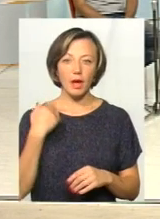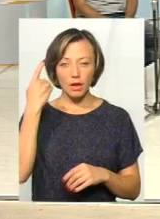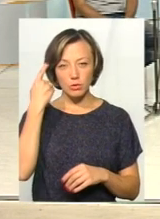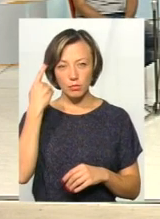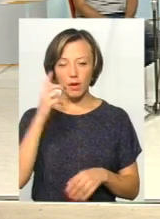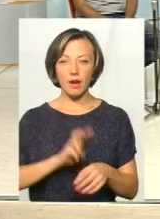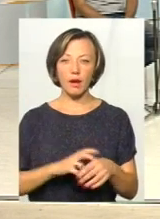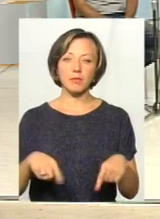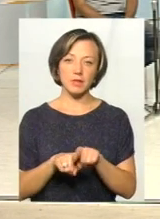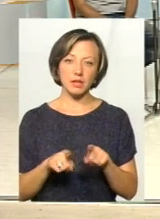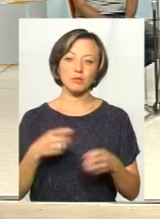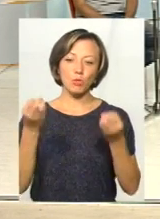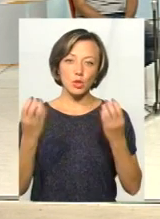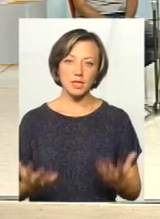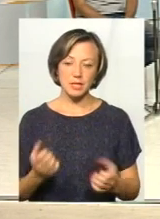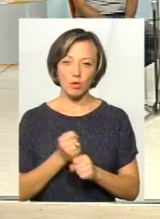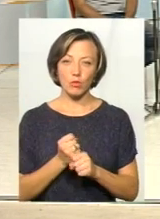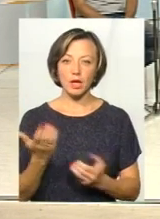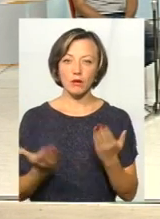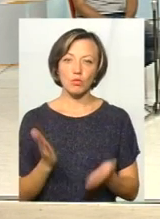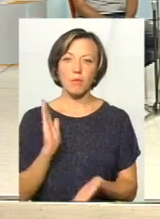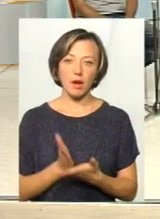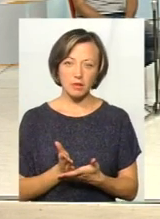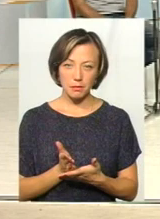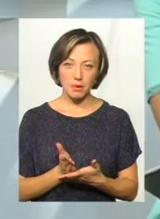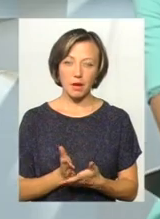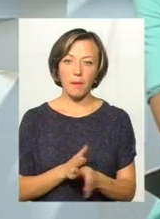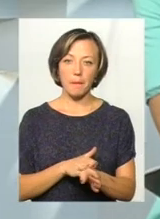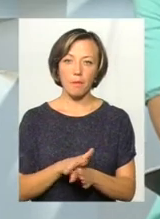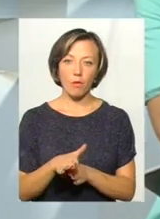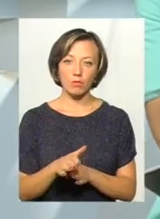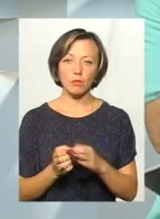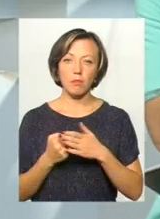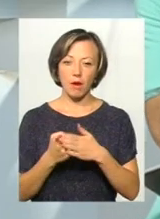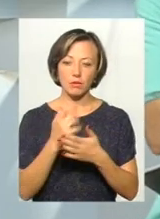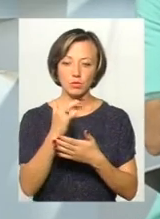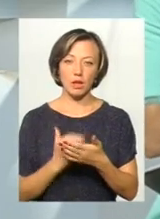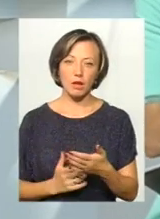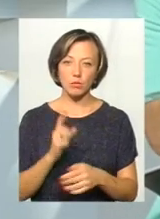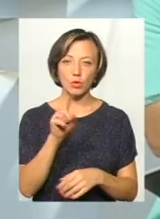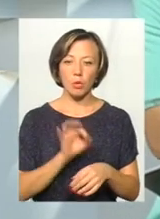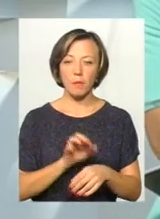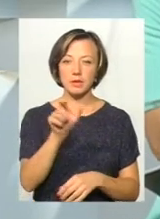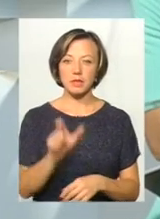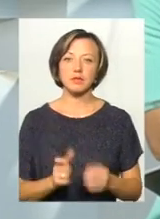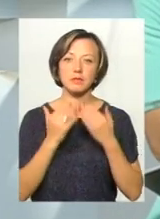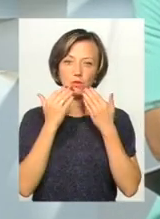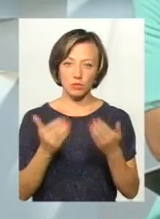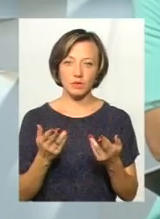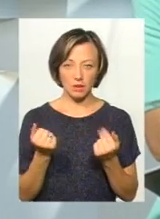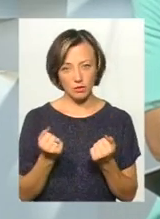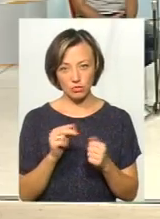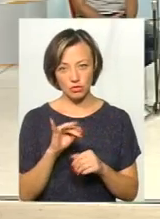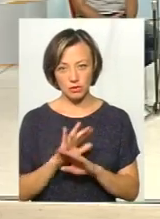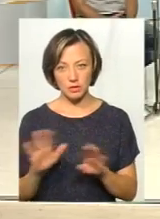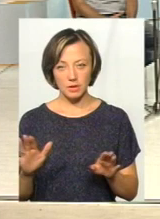лікарям теж суттєво спростить ця робота, якщо він матиме повну базу даних про того пацієнта, який до нього звернувся. Так чи ні?